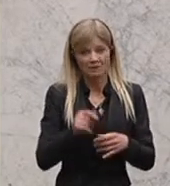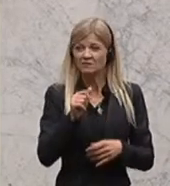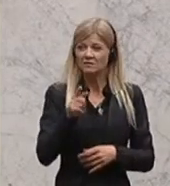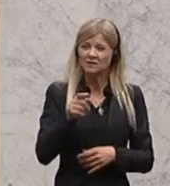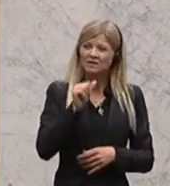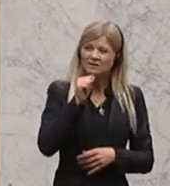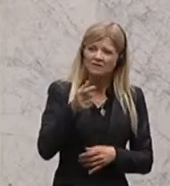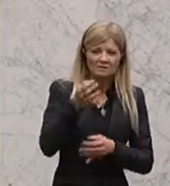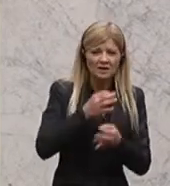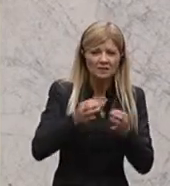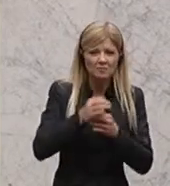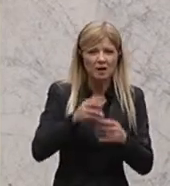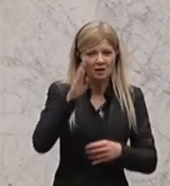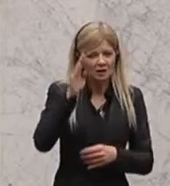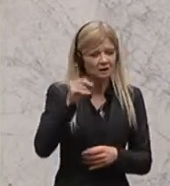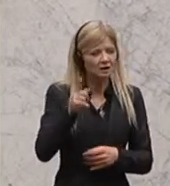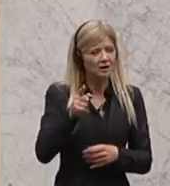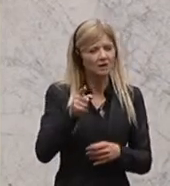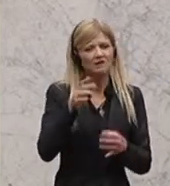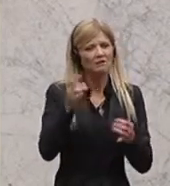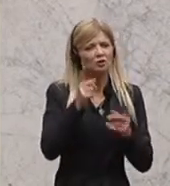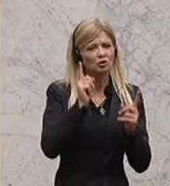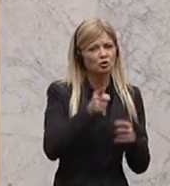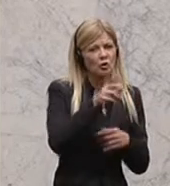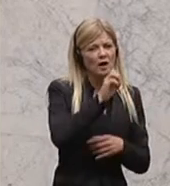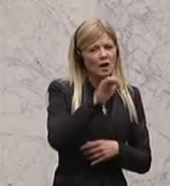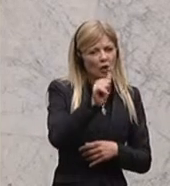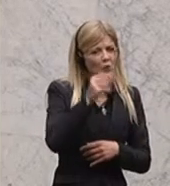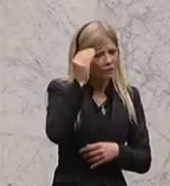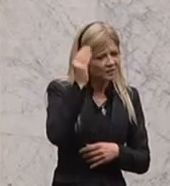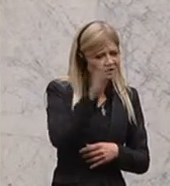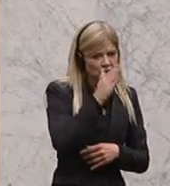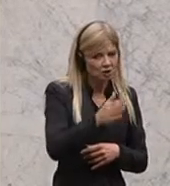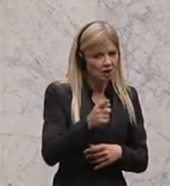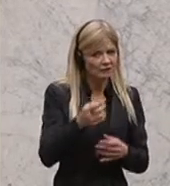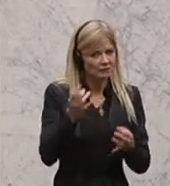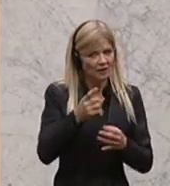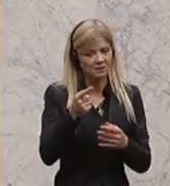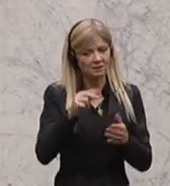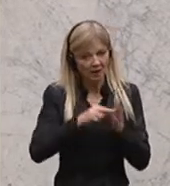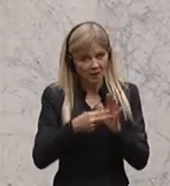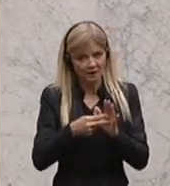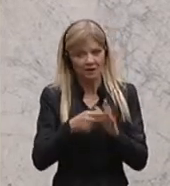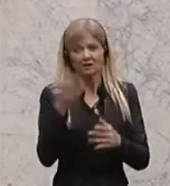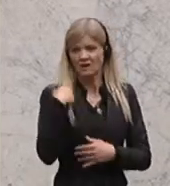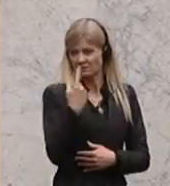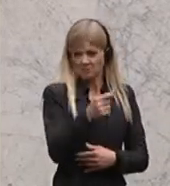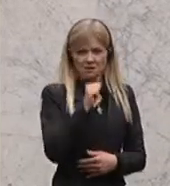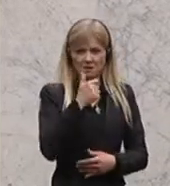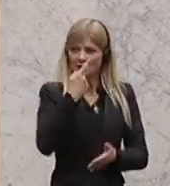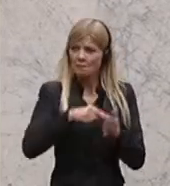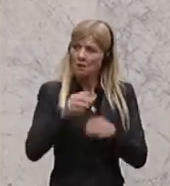Vorhaben im Bereich EU betrifft, auch Wissenschaft, und das dann diskutiert wird, dann haben Sie sich nicht einmal gemeldet.